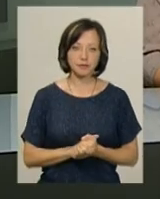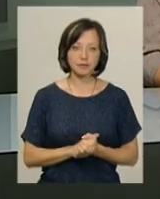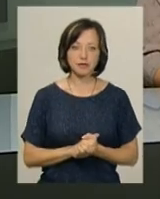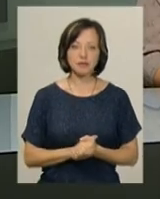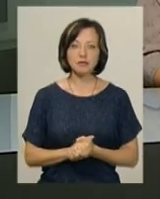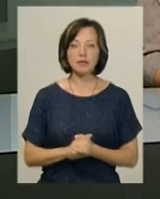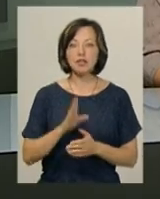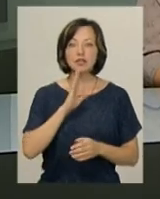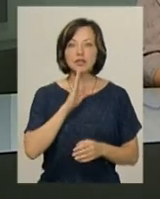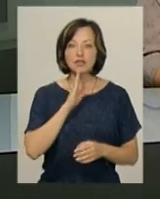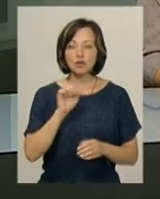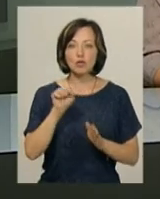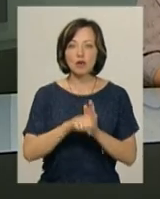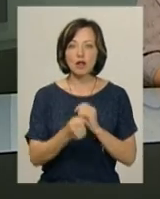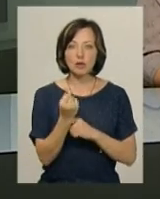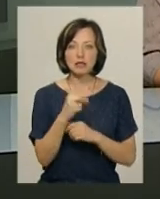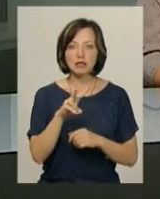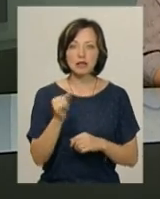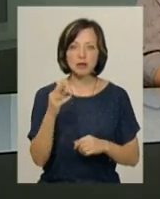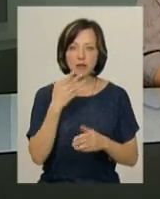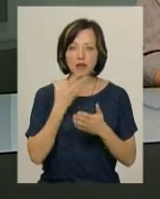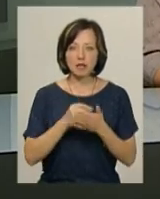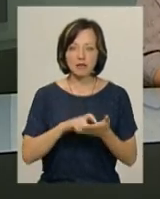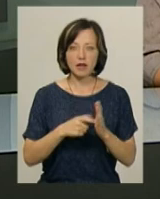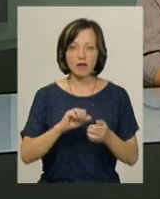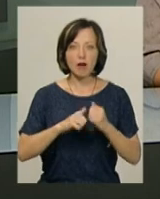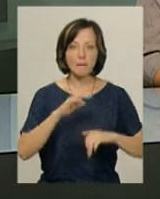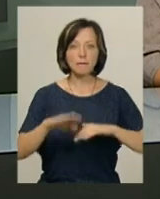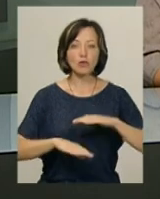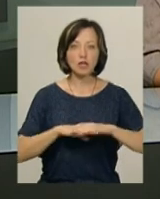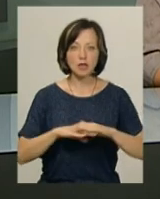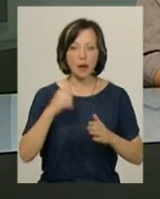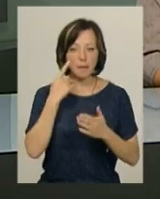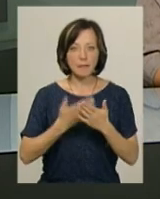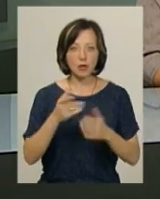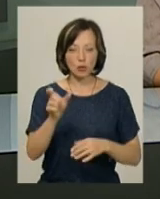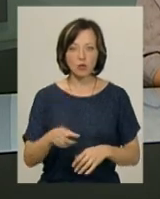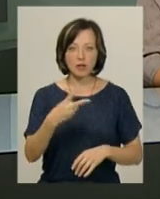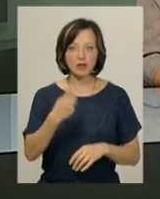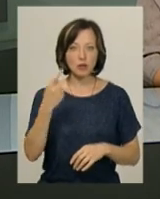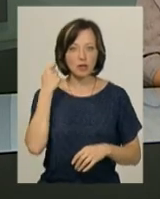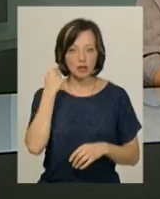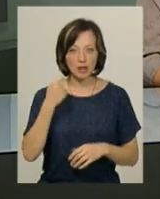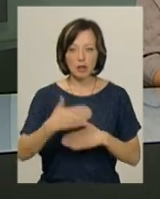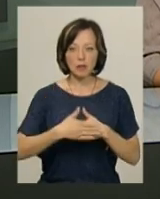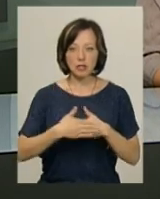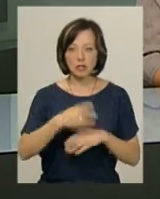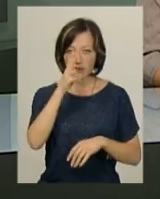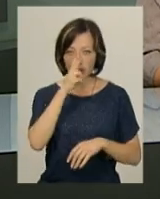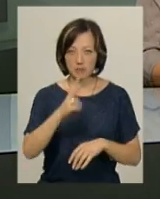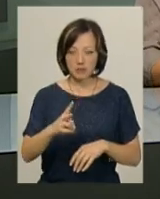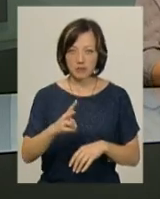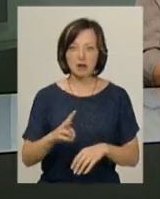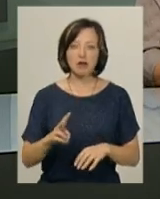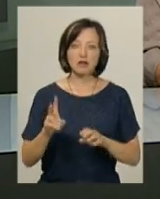Жінку вбили 11 липня у її власній квартирі в Кам'янці-Подільському, підозрюваному 21 рік. Найближчі два місяці він